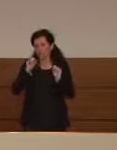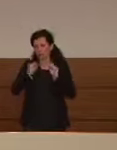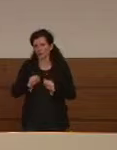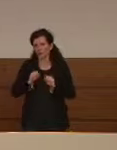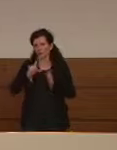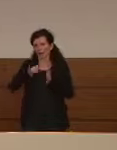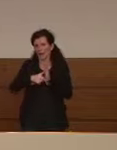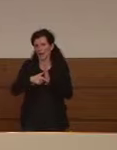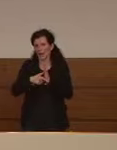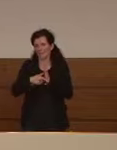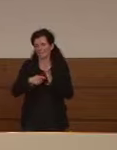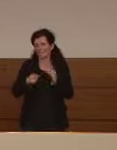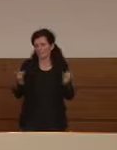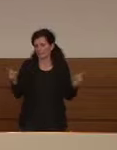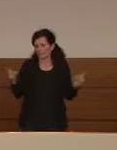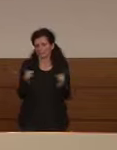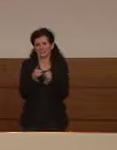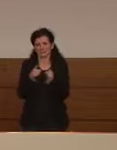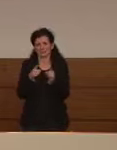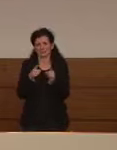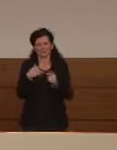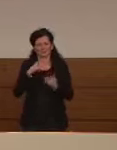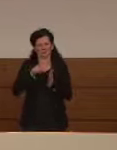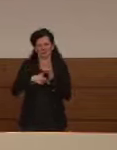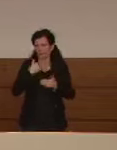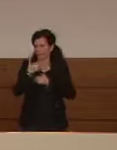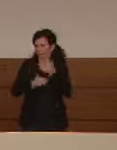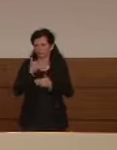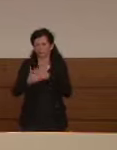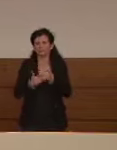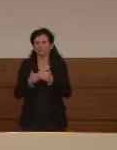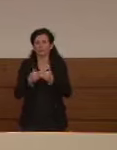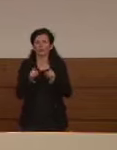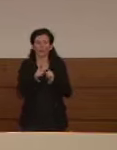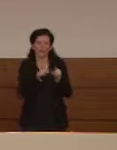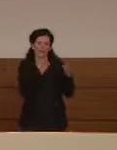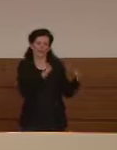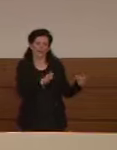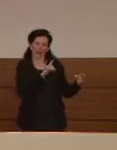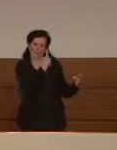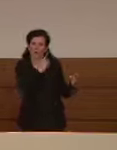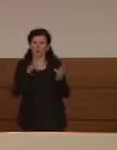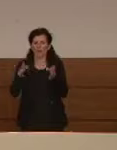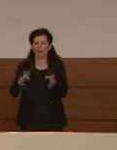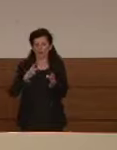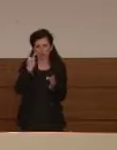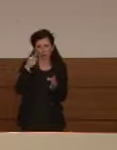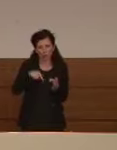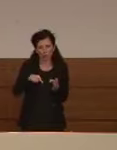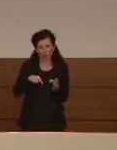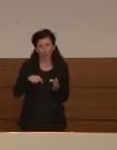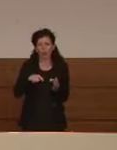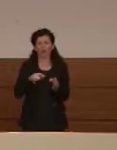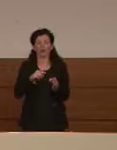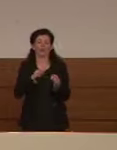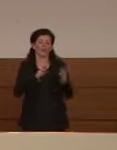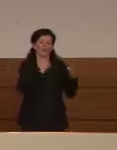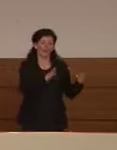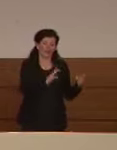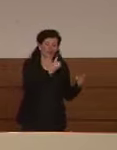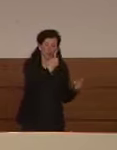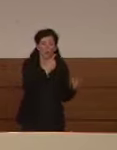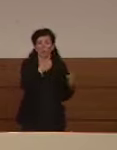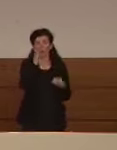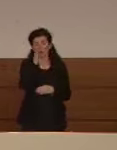ulteriormente i tempi magari comprimendo le fasi fase 1 e fase 2 o addirittura fase 1 barra 2 barra 3